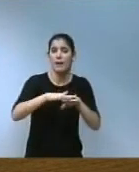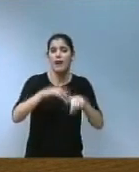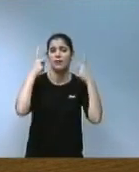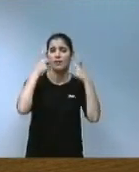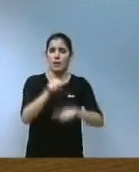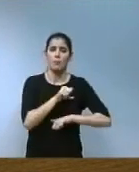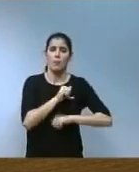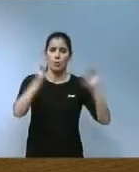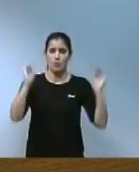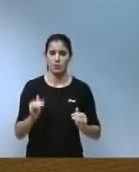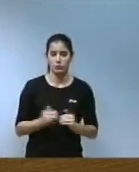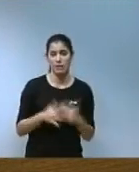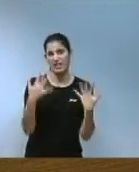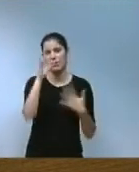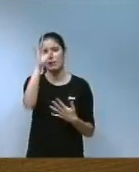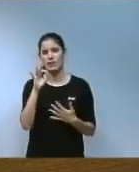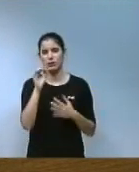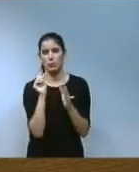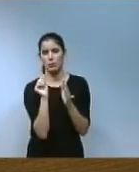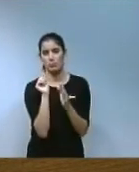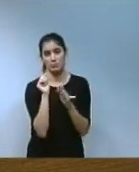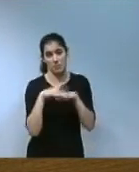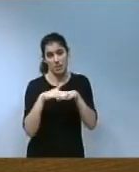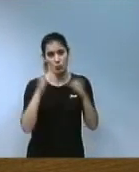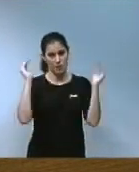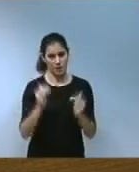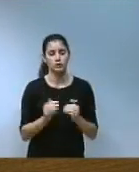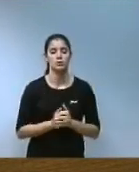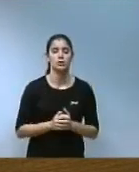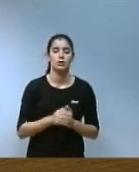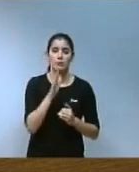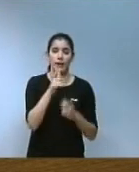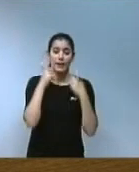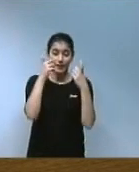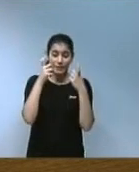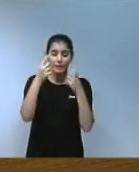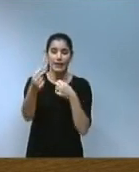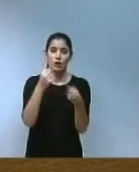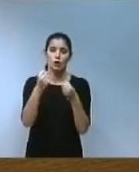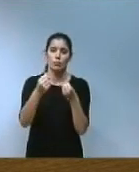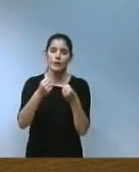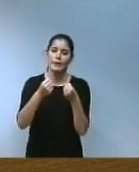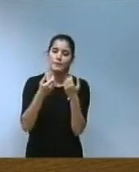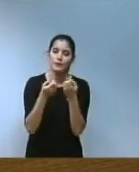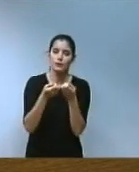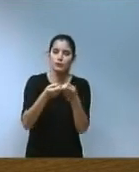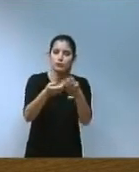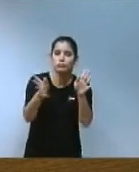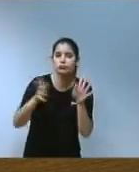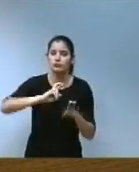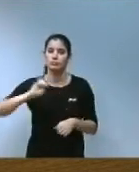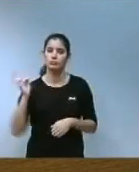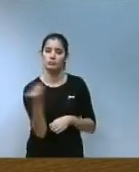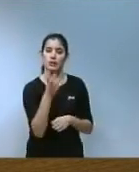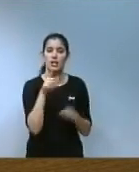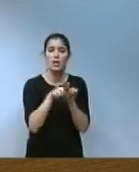mínim del 10%. Impulsar la descarbonització de l'economia alhora que es creen noves activitats i ocupacions com l'economia